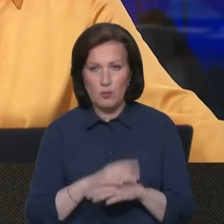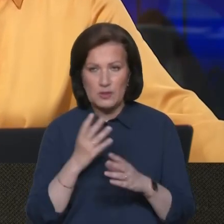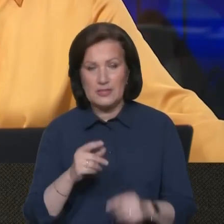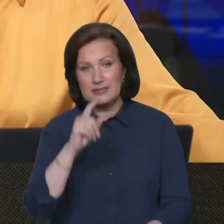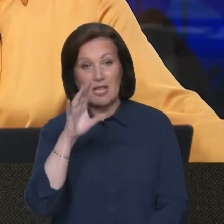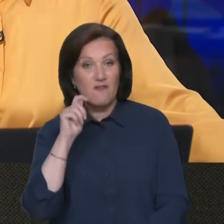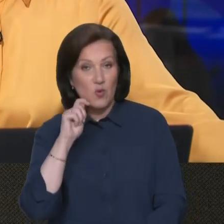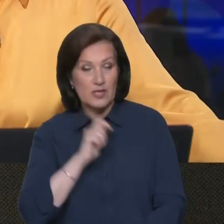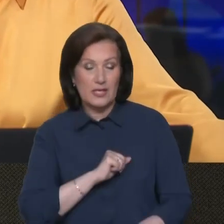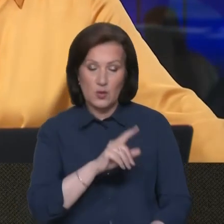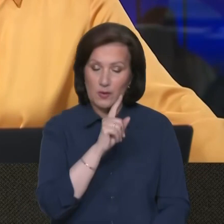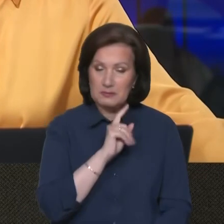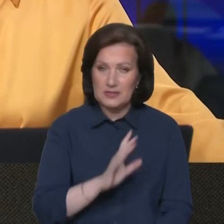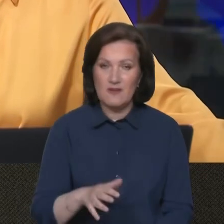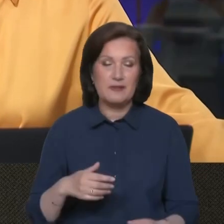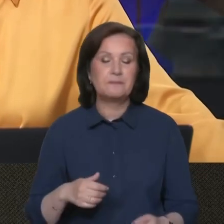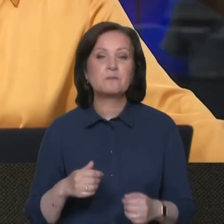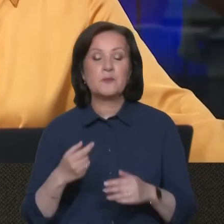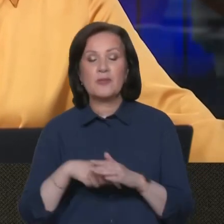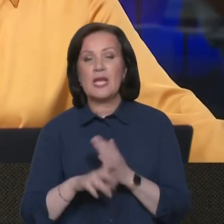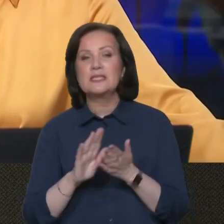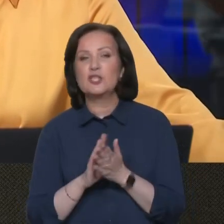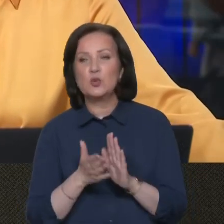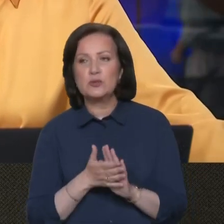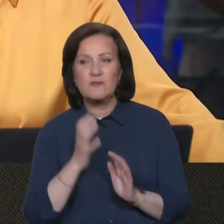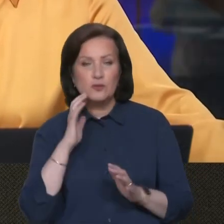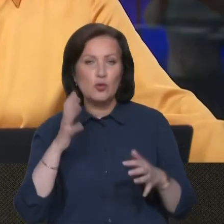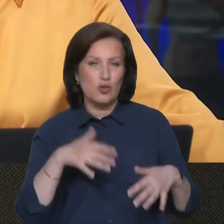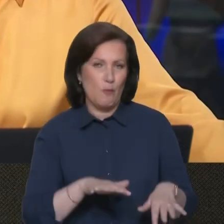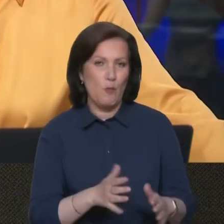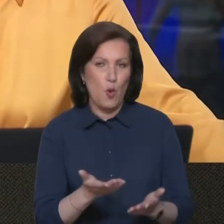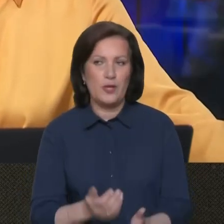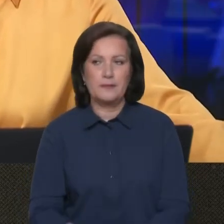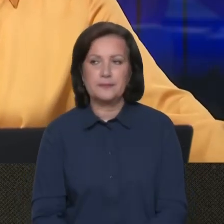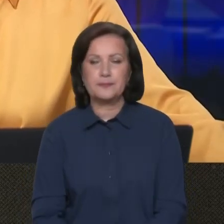Слава Україні, Вітаю. Героям слава. Отже, ситуація в Чорному морі.